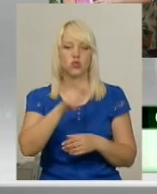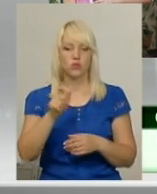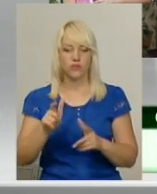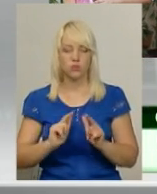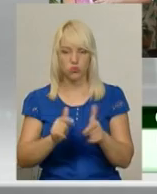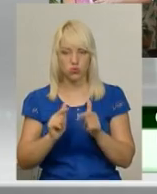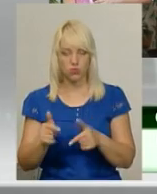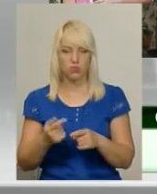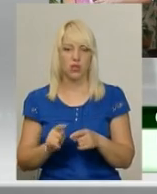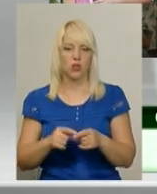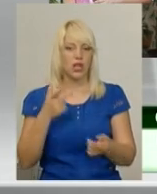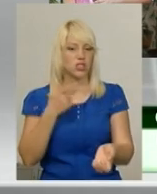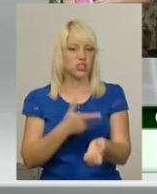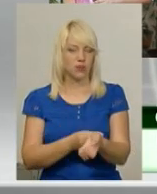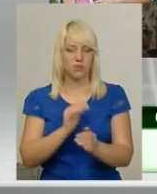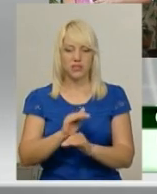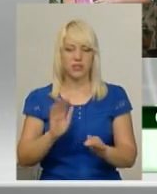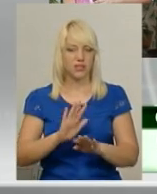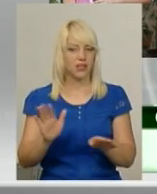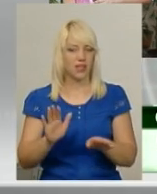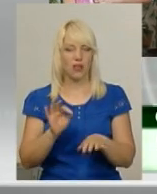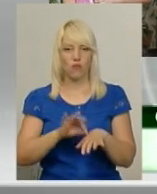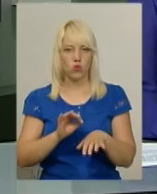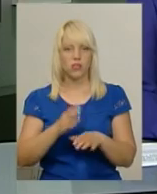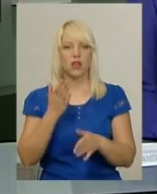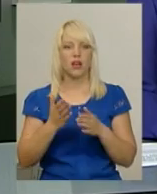хворіють, а якщо хворіють, то приносять хворобу в легкій формі.